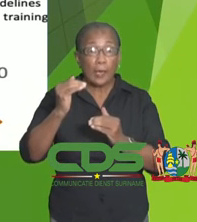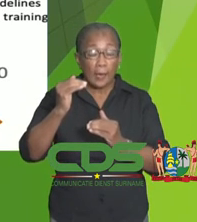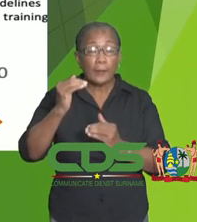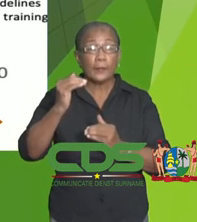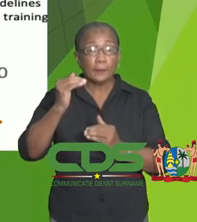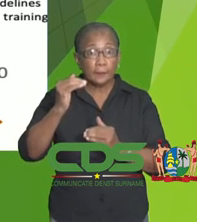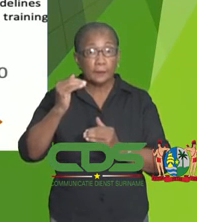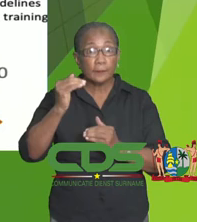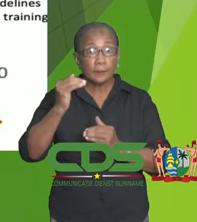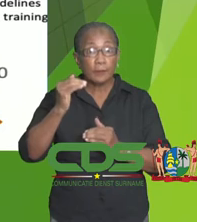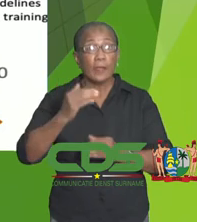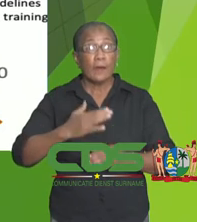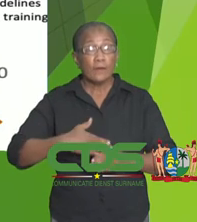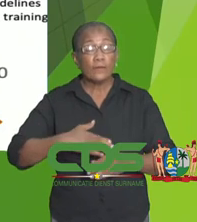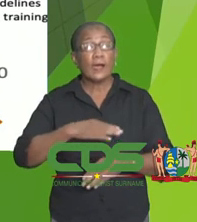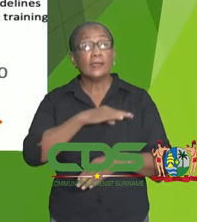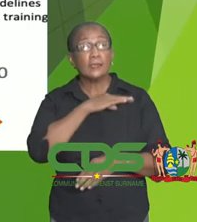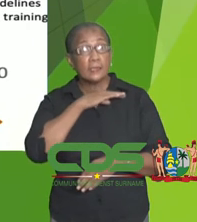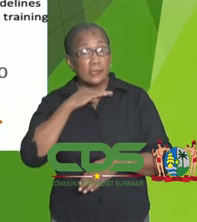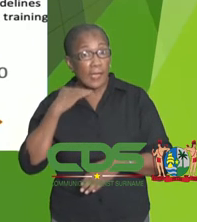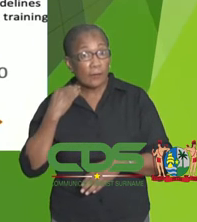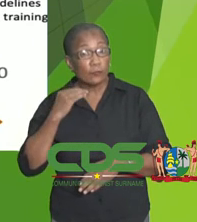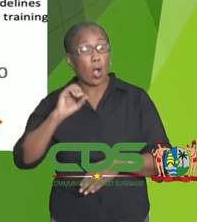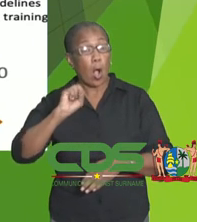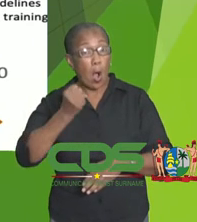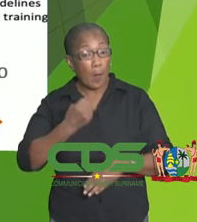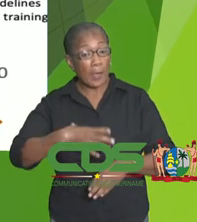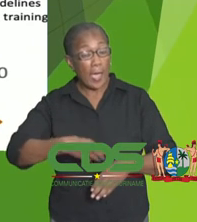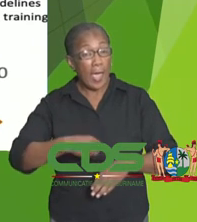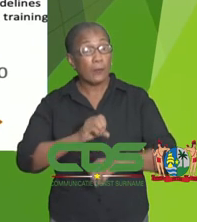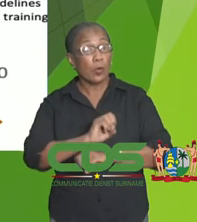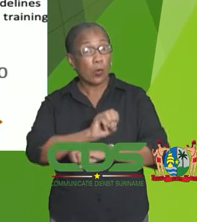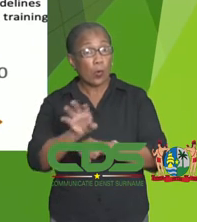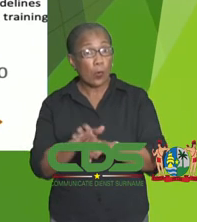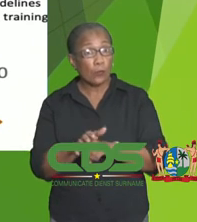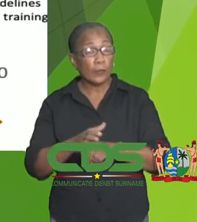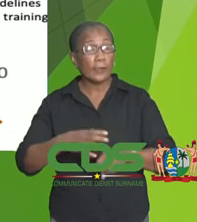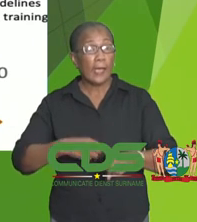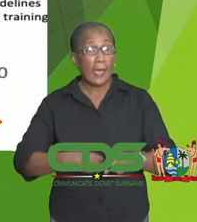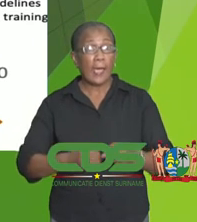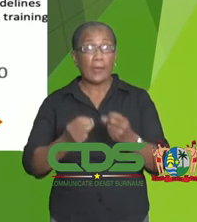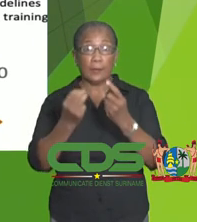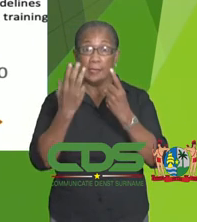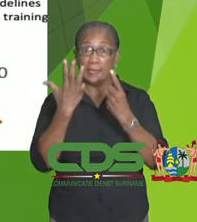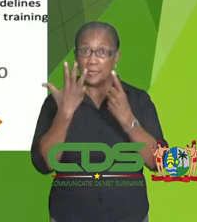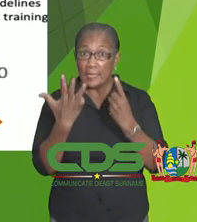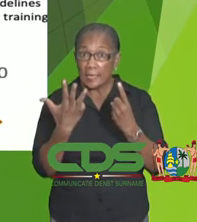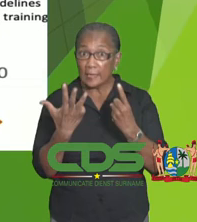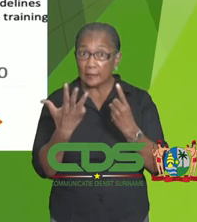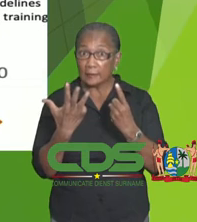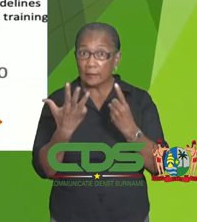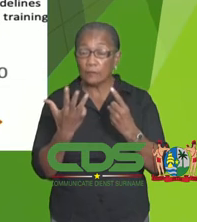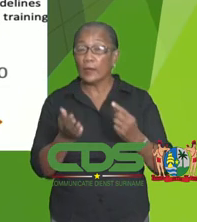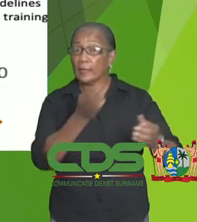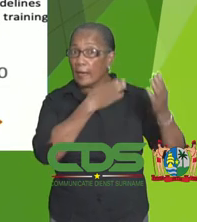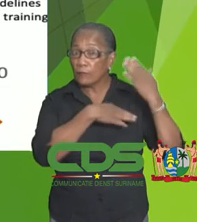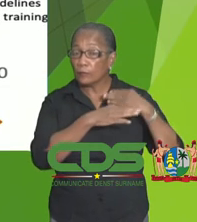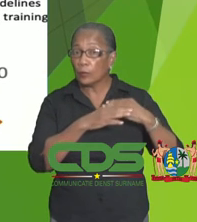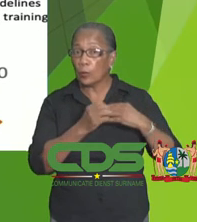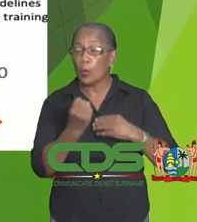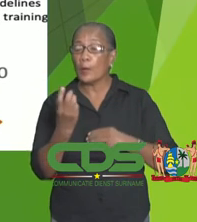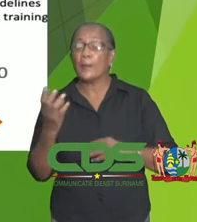sterfte ten gevolge van covid, en daar hebben we 19 van gehad in de afgelopen paar maanden, in dit jaar nog,